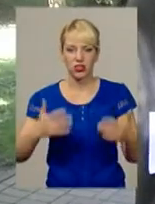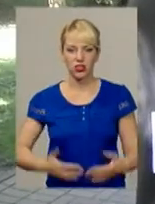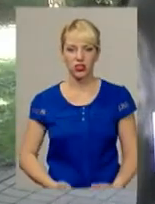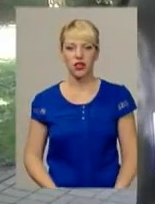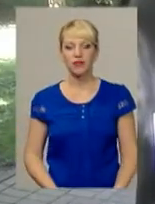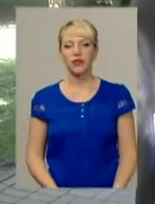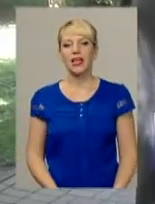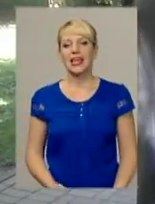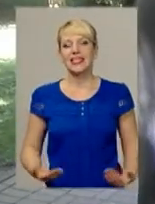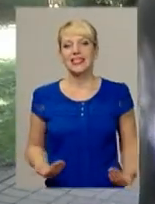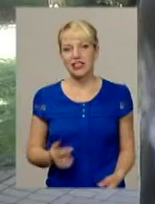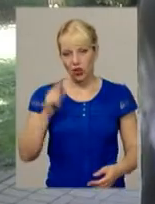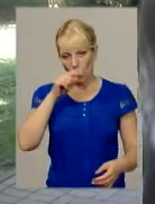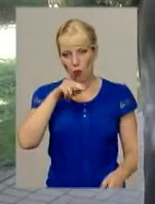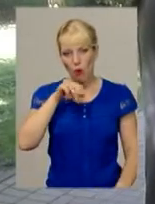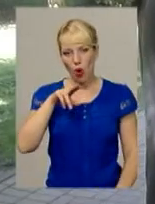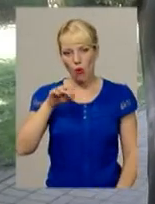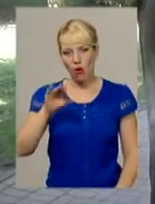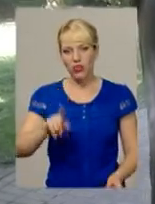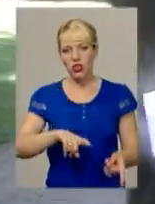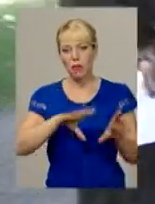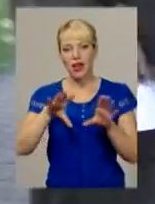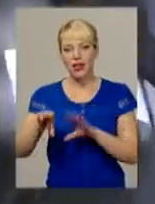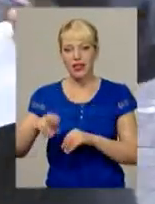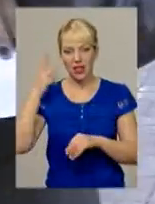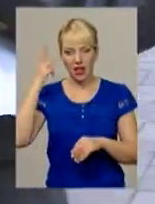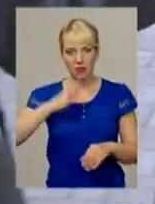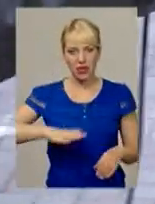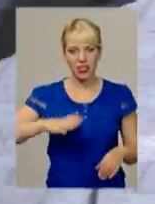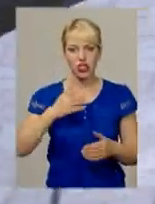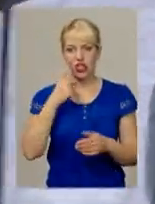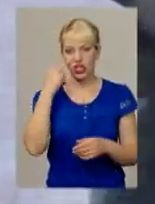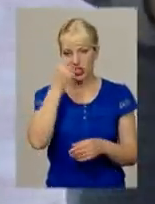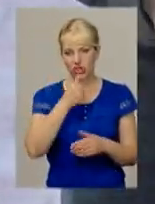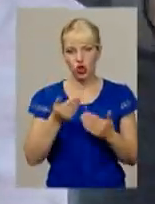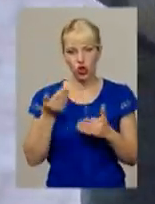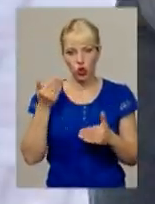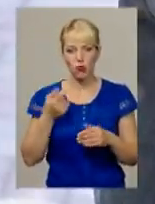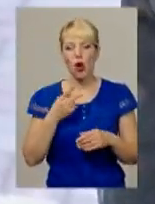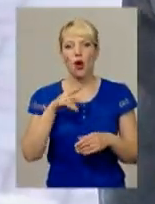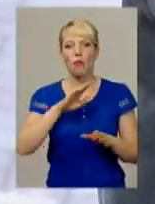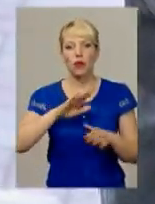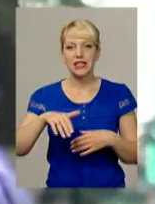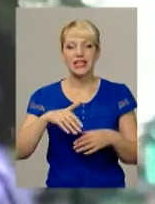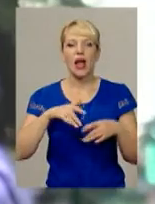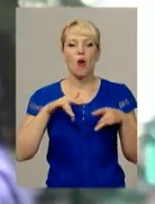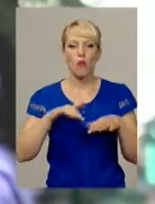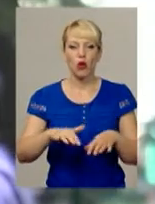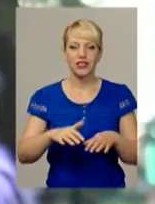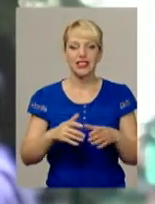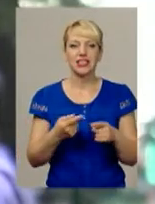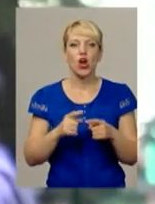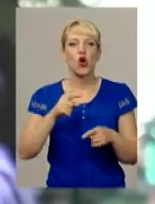Житель Луганщини Андрій Попович переїхав на Хмельниччину майже рік тому. Каже, що після подій так званої «російської весни» іншого